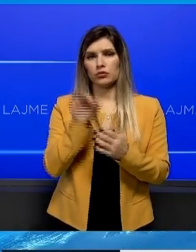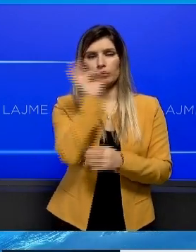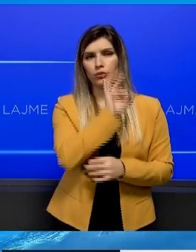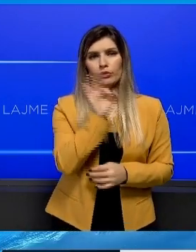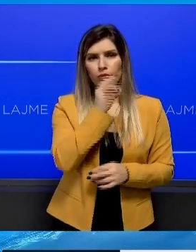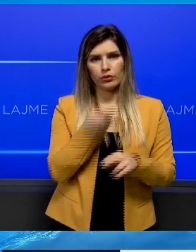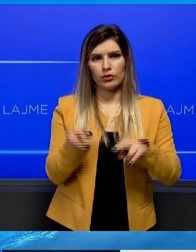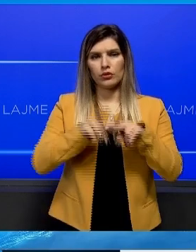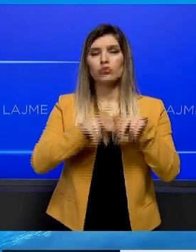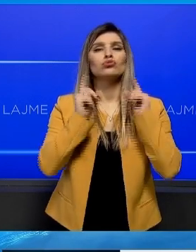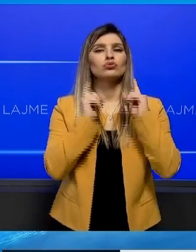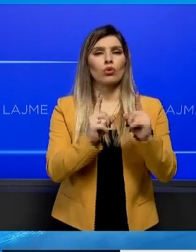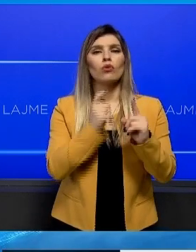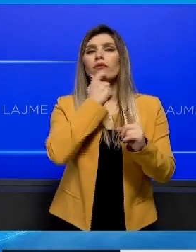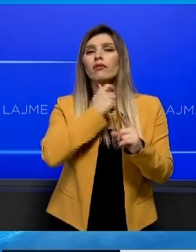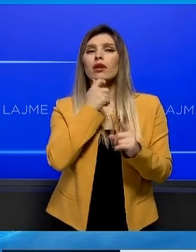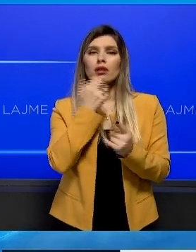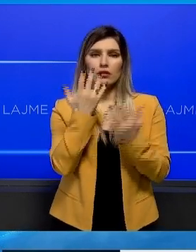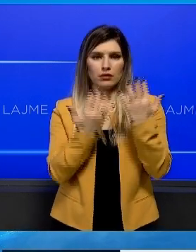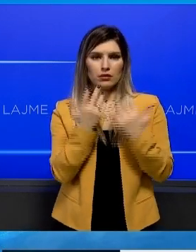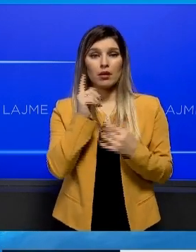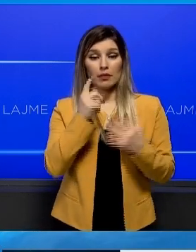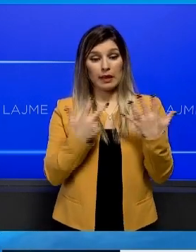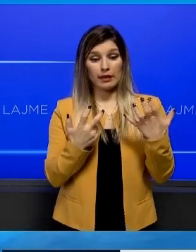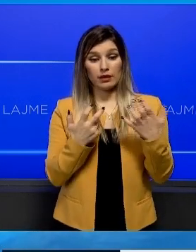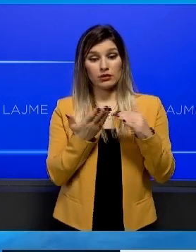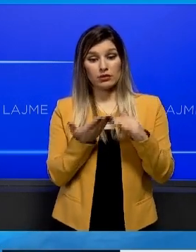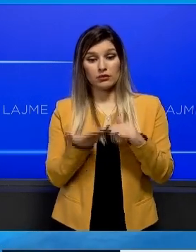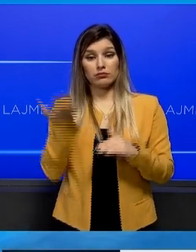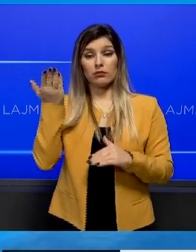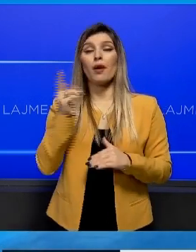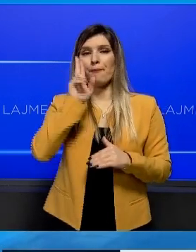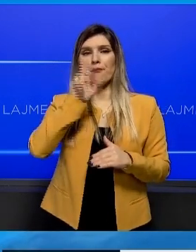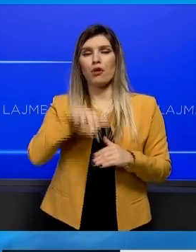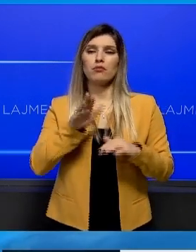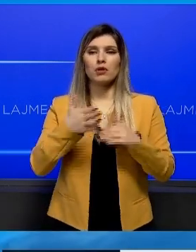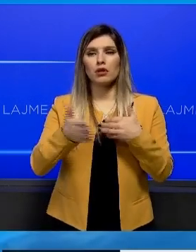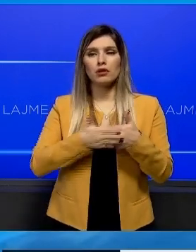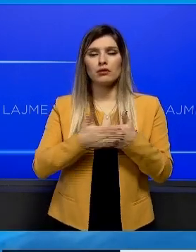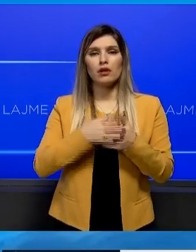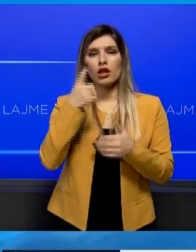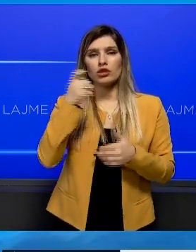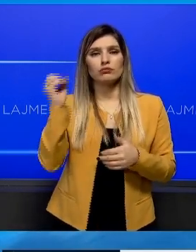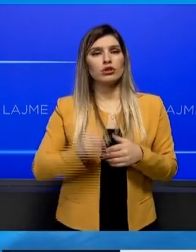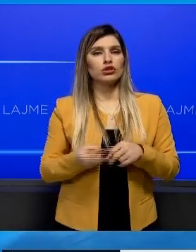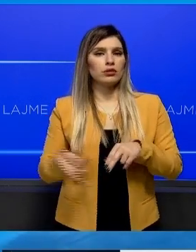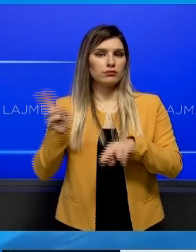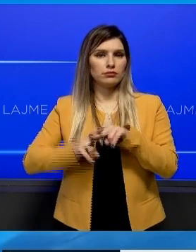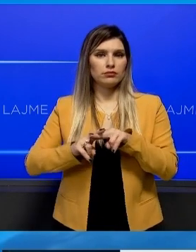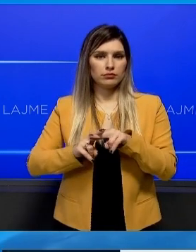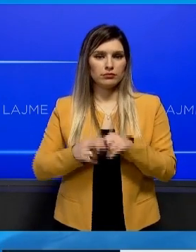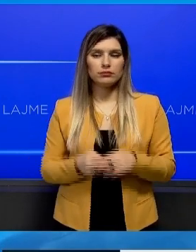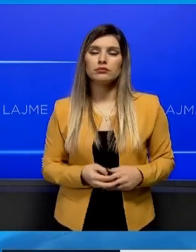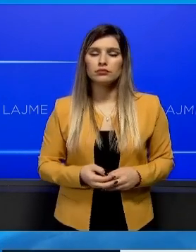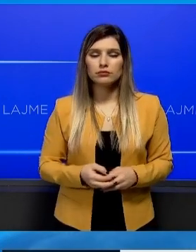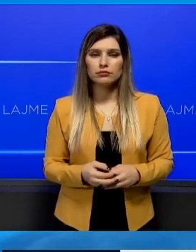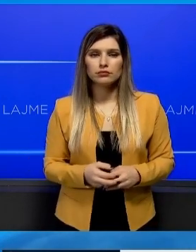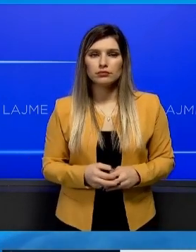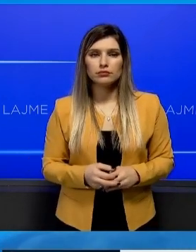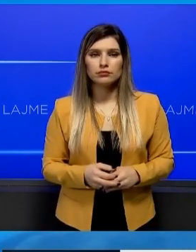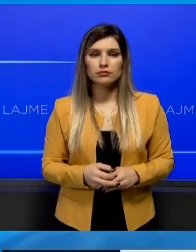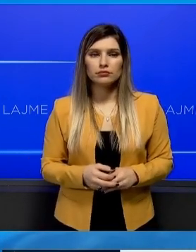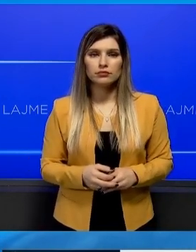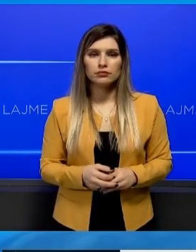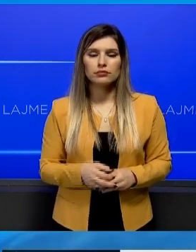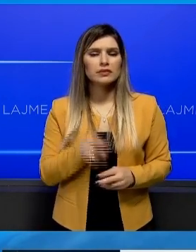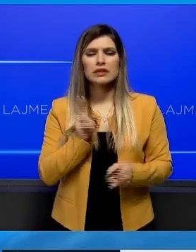rritje për asë një konsumator. Po, mbi 800 kWh do të ketë rritje dikon rrëth një shenë përqenë. Si